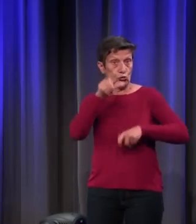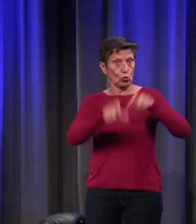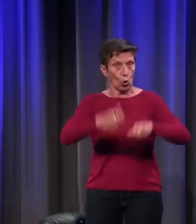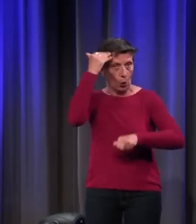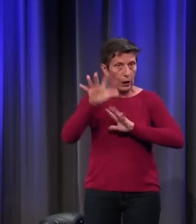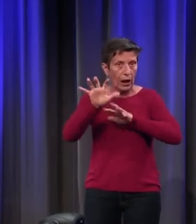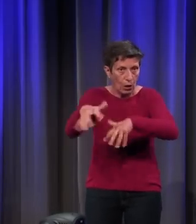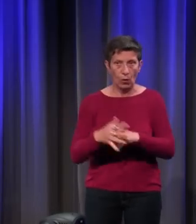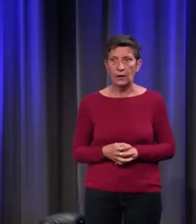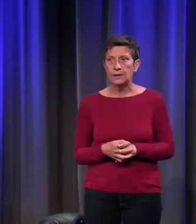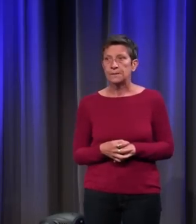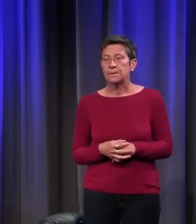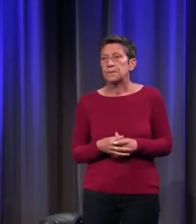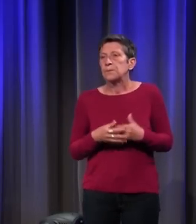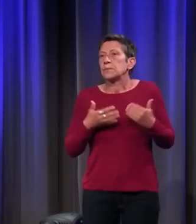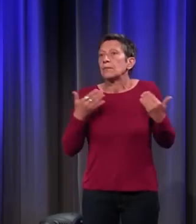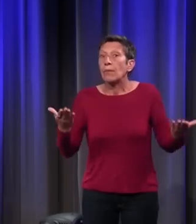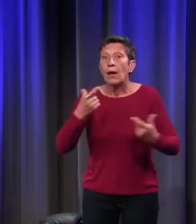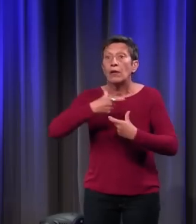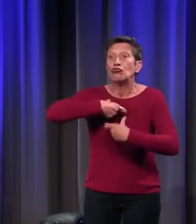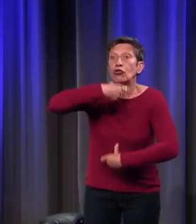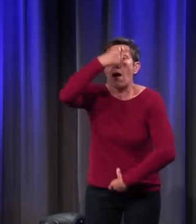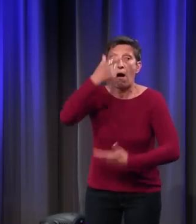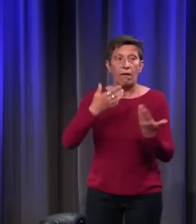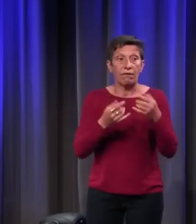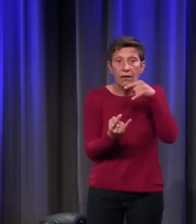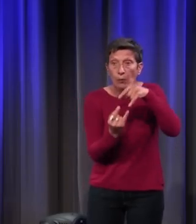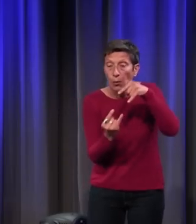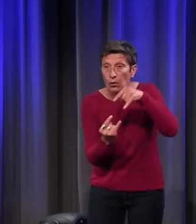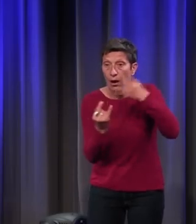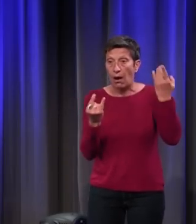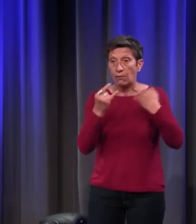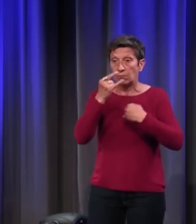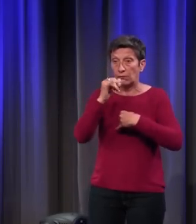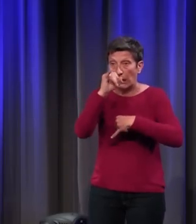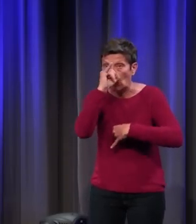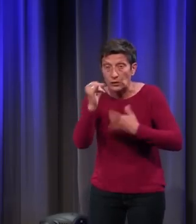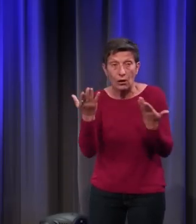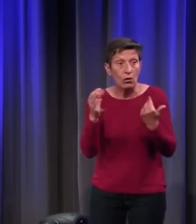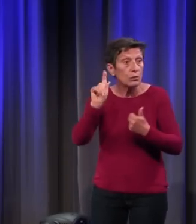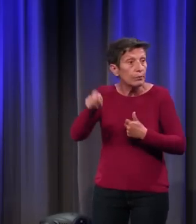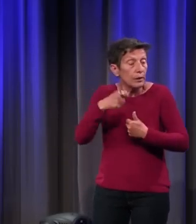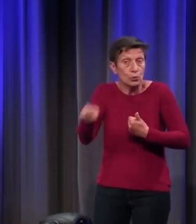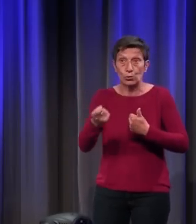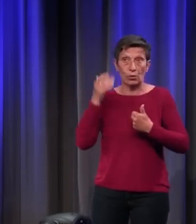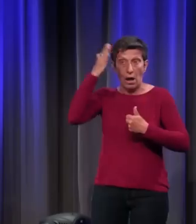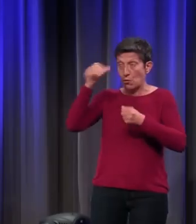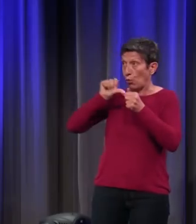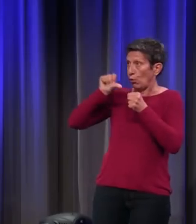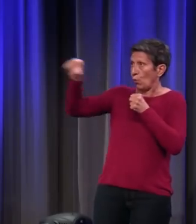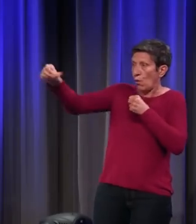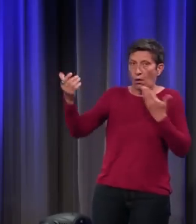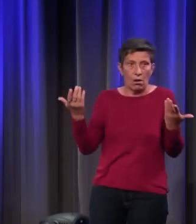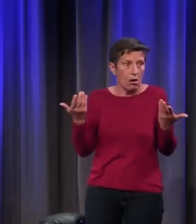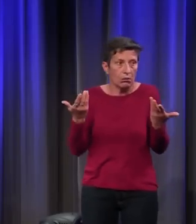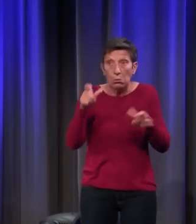revanche, la girafe, l'hippopotame, le rhinocéros, ce sont des animaux très, très lointains. On ne sait même pas